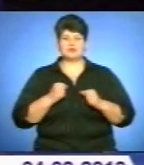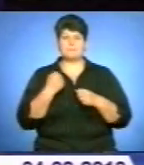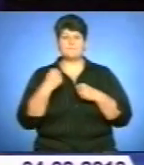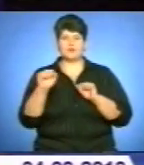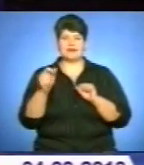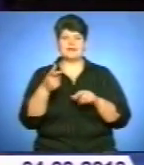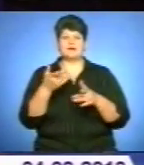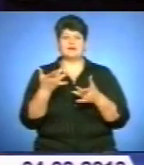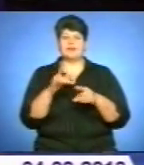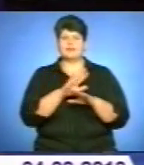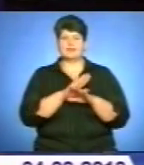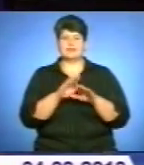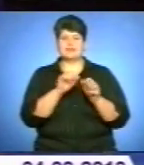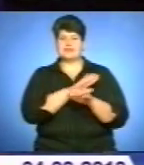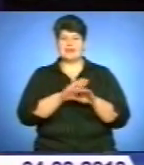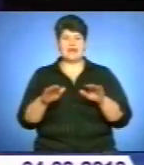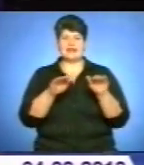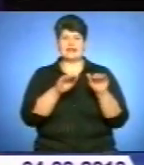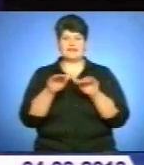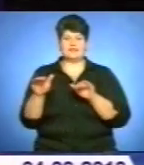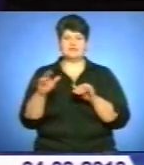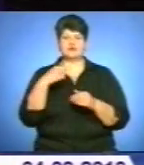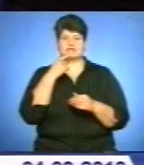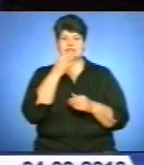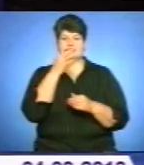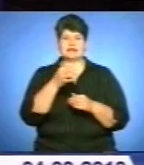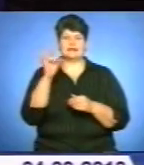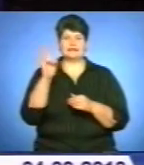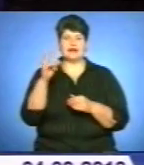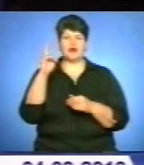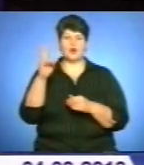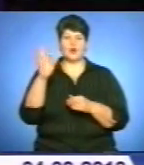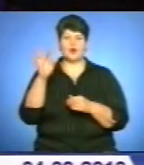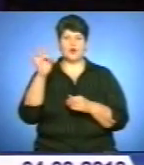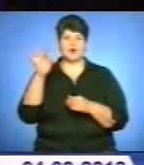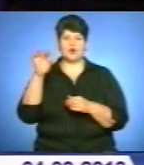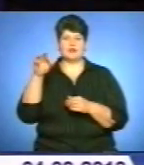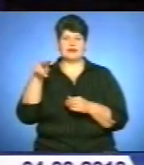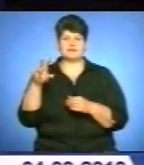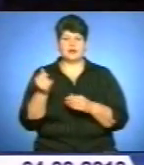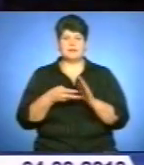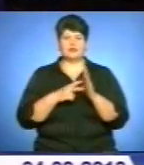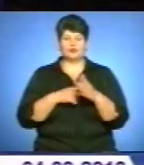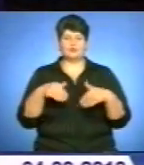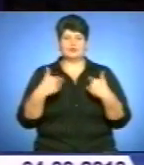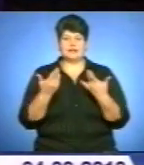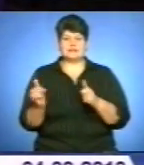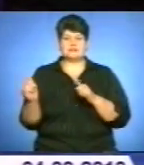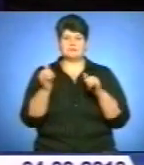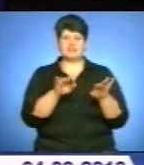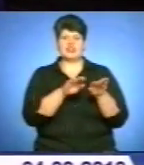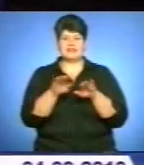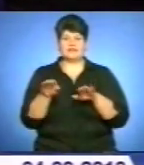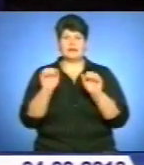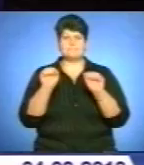гендерну нерівність закликала українських жінок Наталя Королевська. Мінсоцполітики планує подати на розгляд уряду програму забезпечення рівних